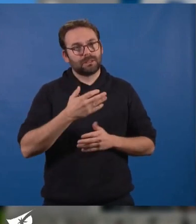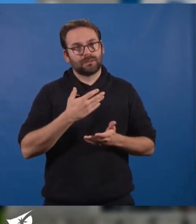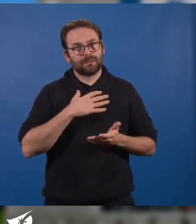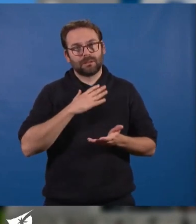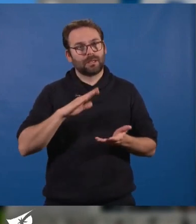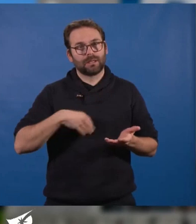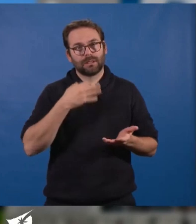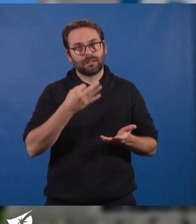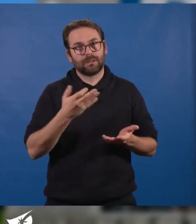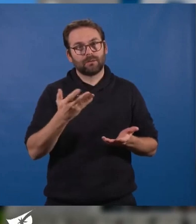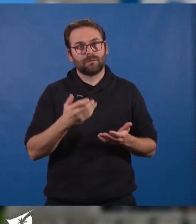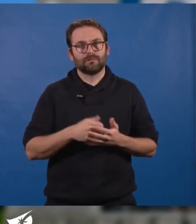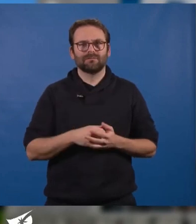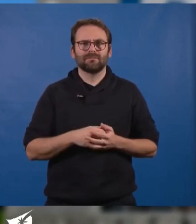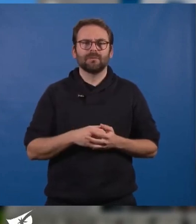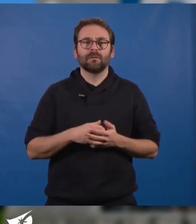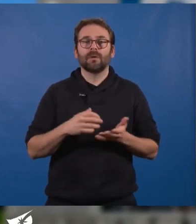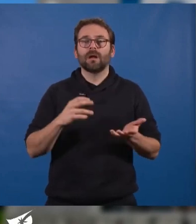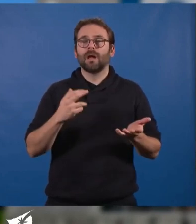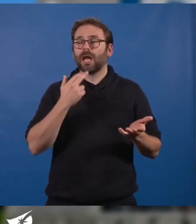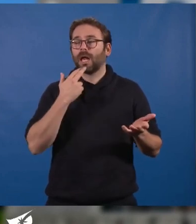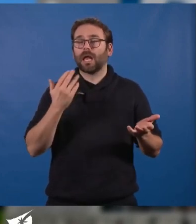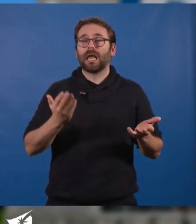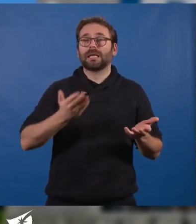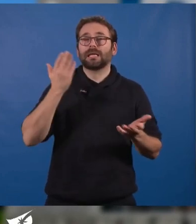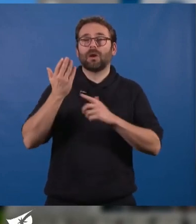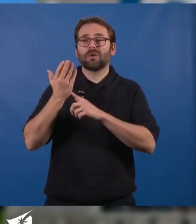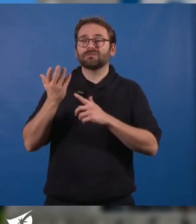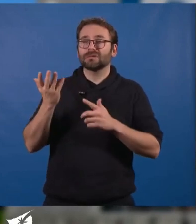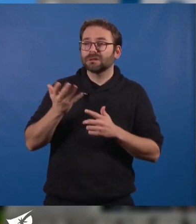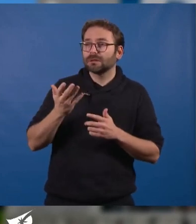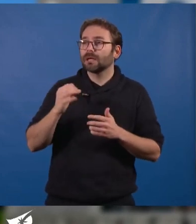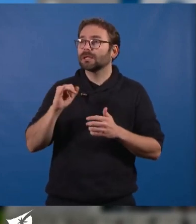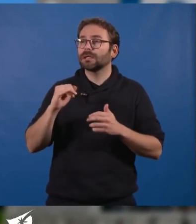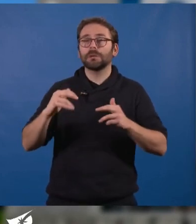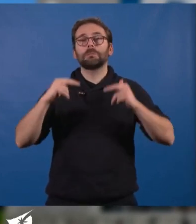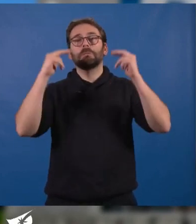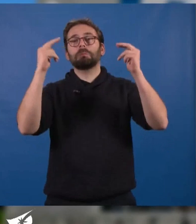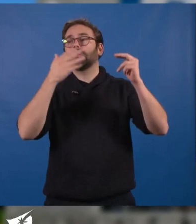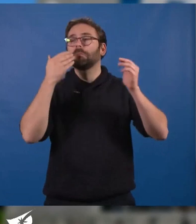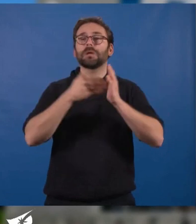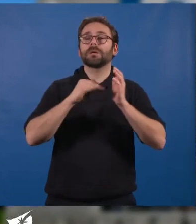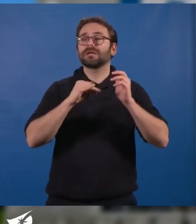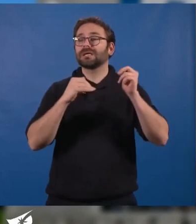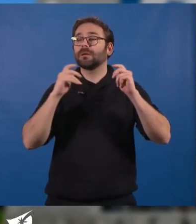moi je n'aime pas trop parler d'excellence. Je ne sais pas ce que c'est l'excellence. Qui définit l'excellence ? Nous pouvons parler d'exigence